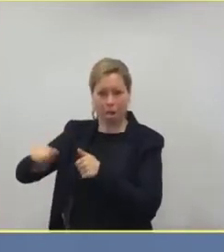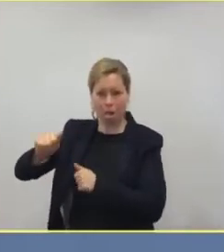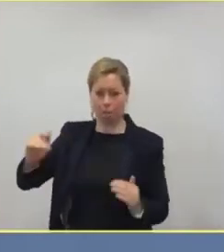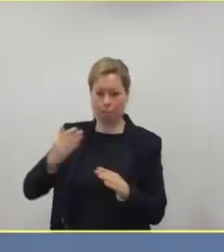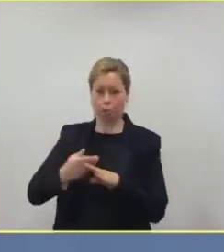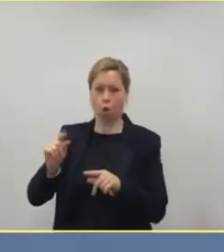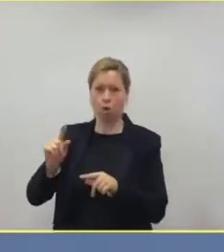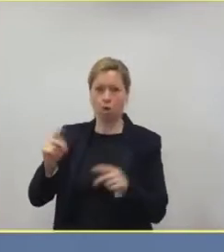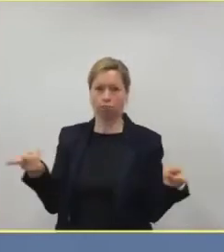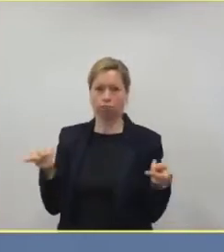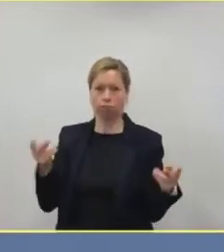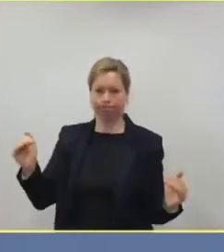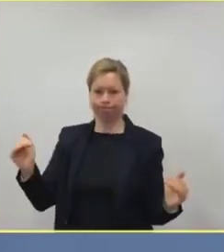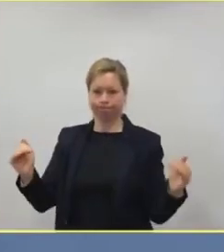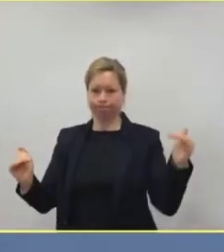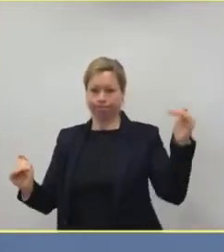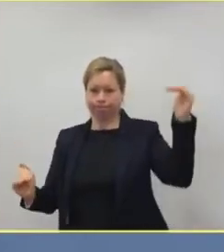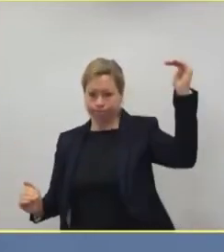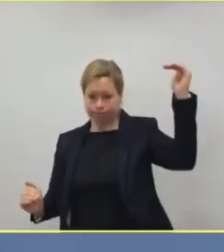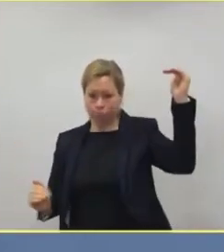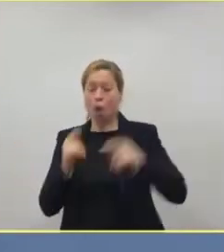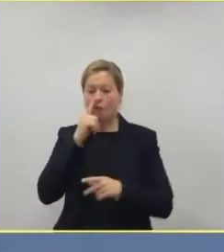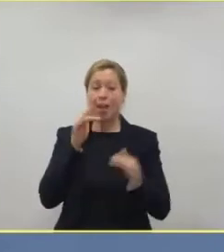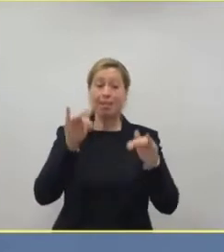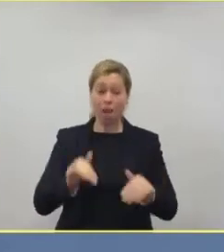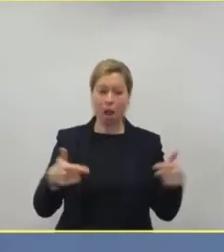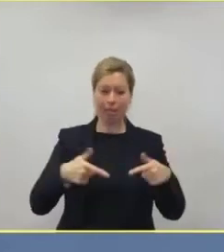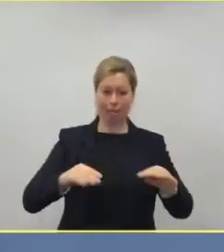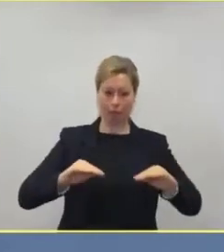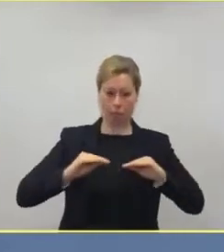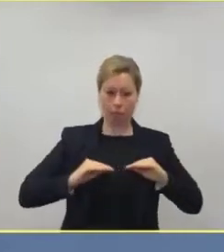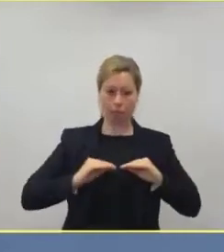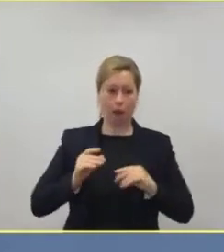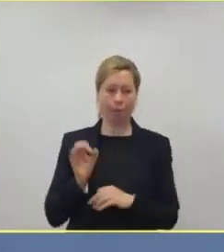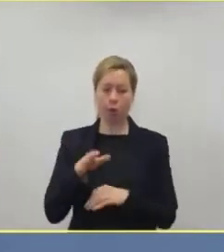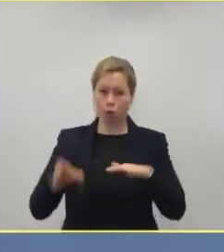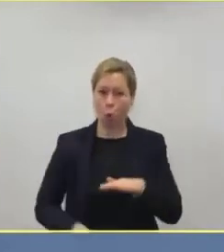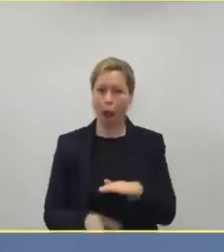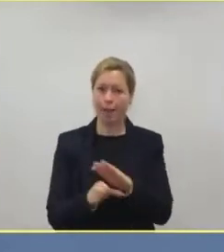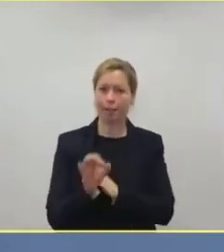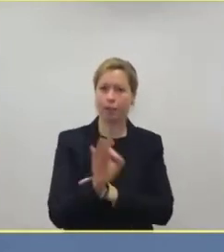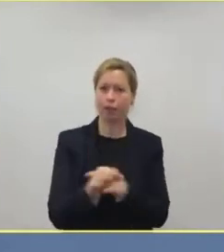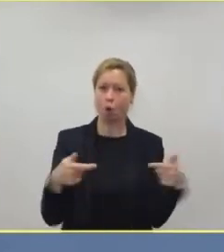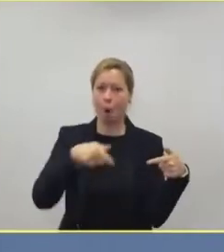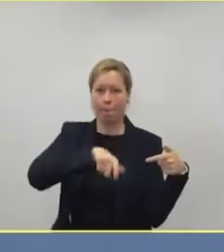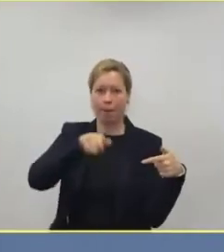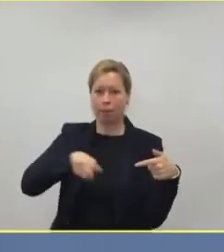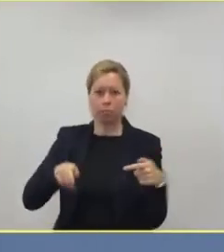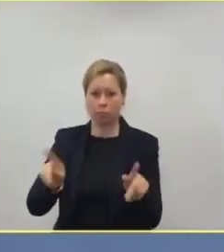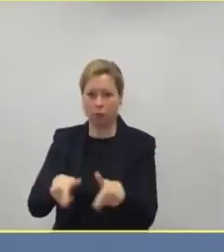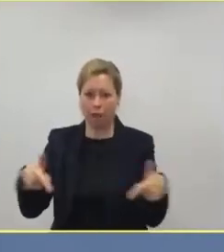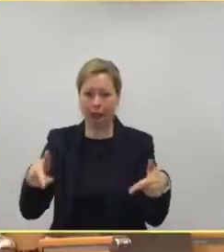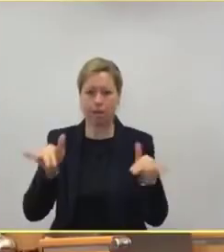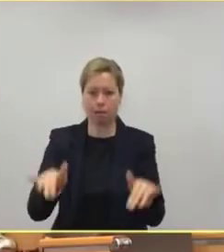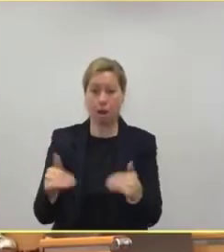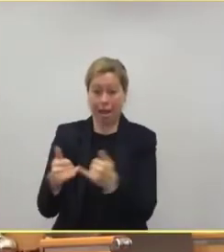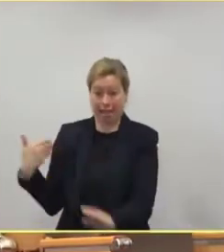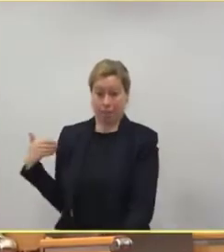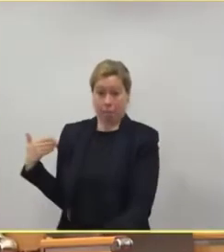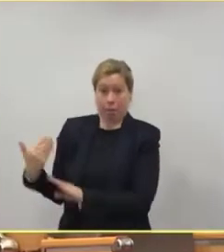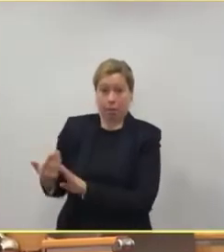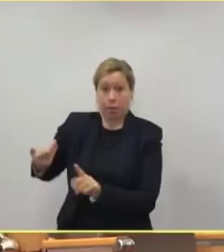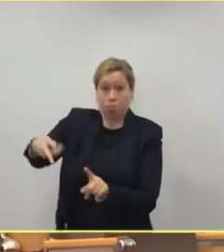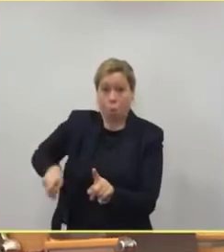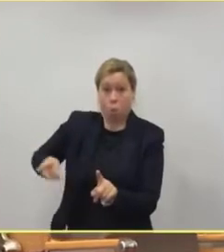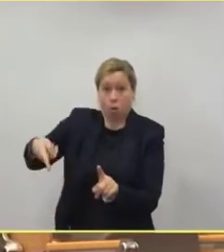vor der Pandemie nicht bepflegbar waren. Und Professor Jansens hat es gesagt, es sind in den Monaten jetzt nicht mehr Pflegekräfte dazugekommen im System.